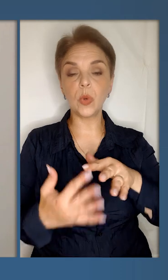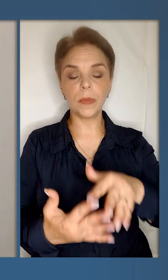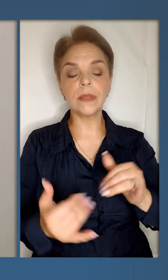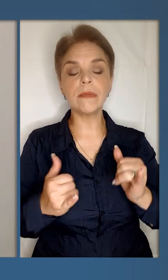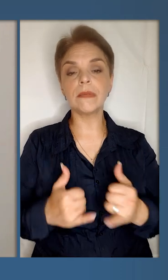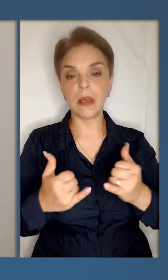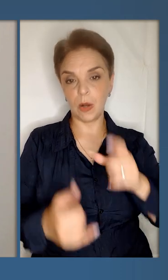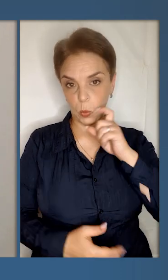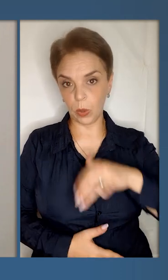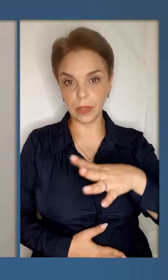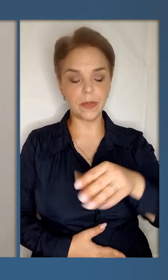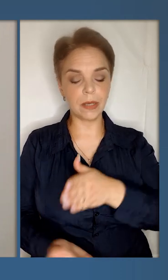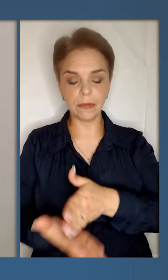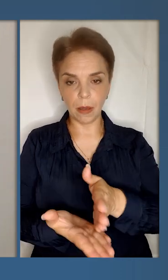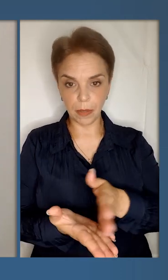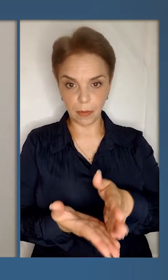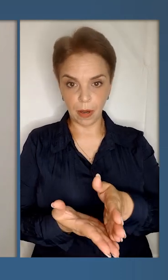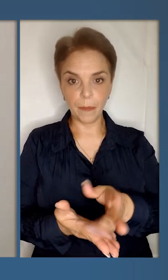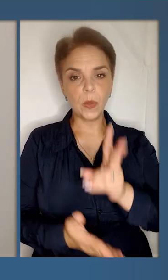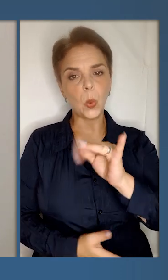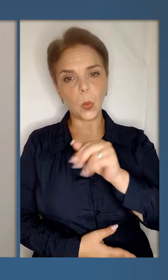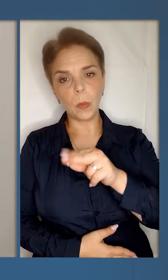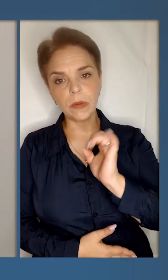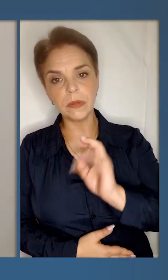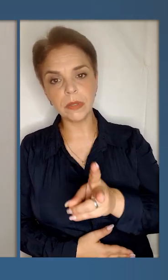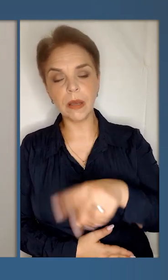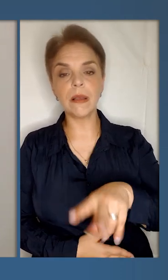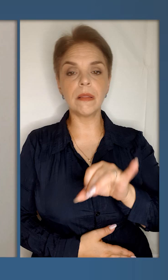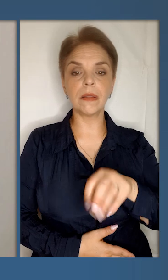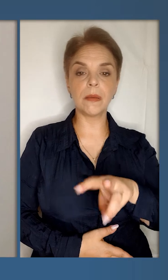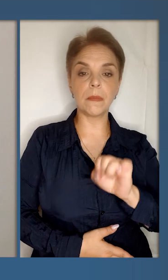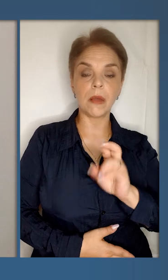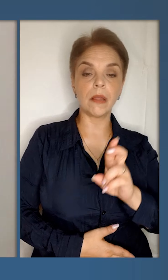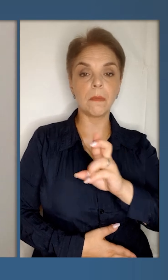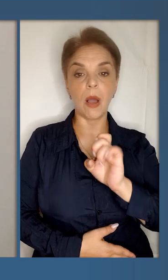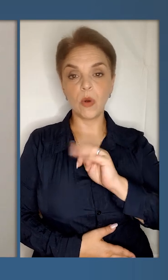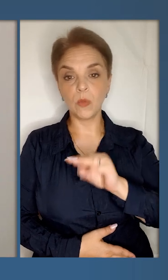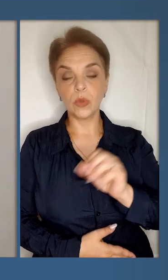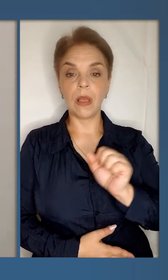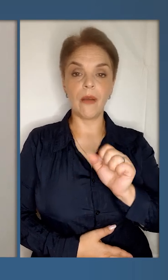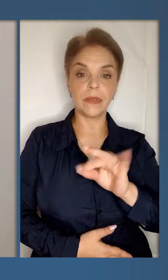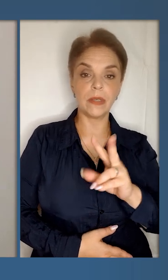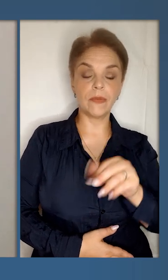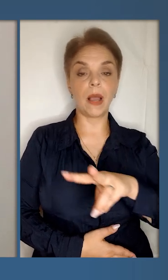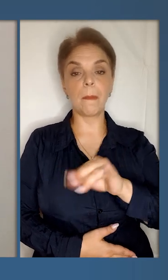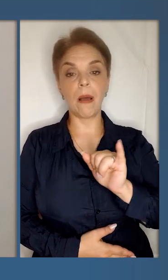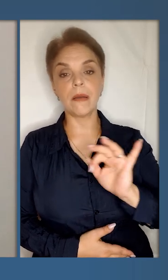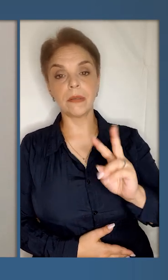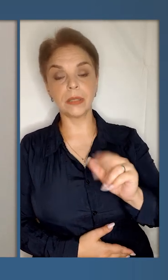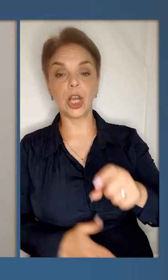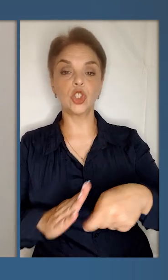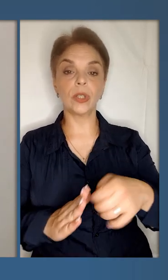Я дякую всім, хто б'ється заради України на всіх напрямках. Куп'янський, Лиманський, Бахмутський,